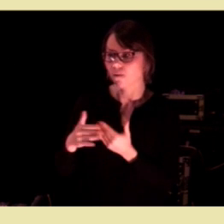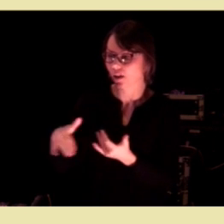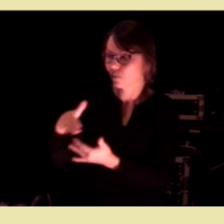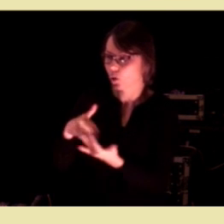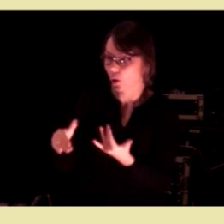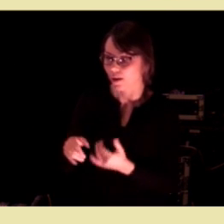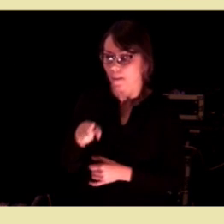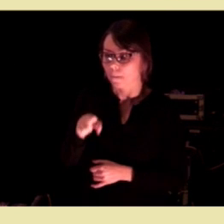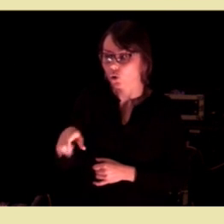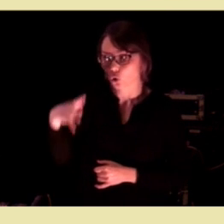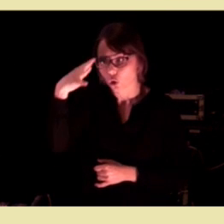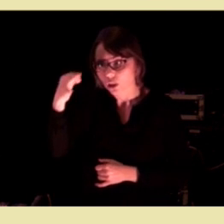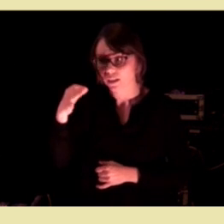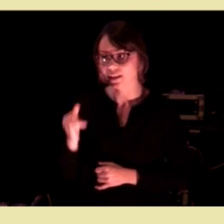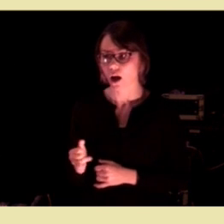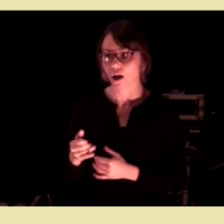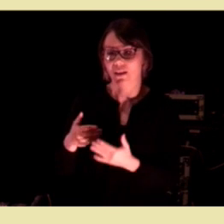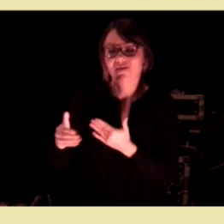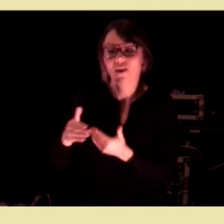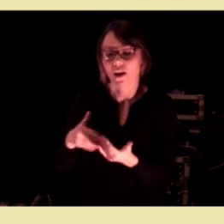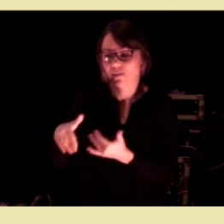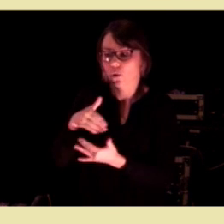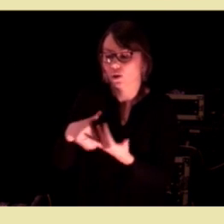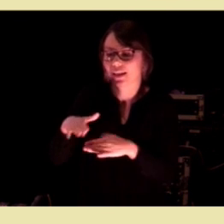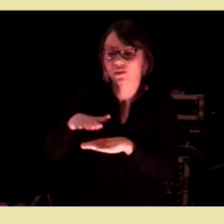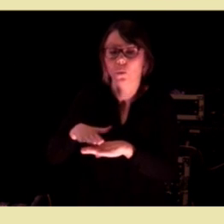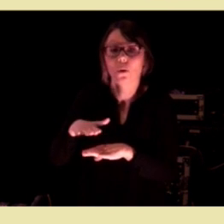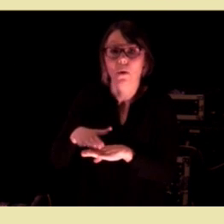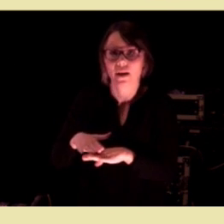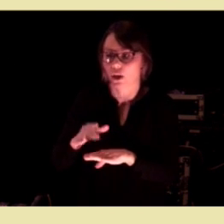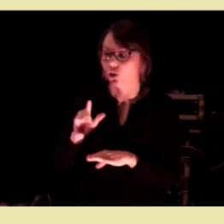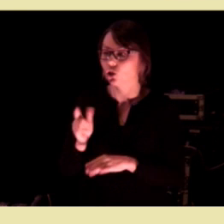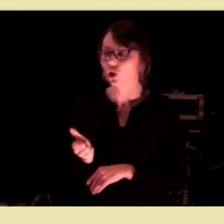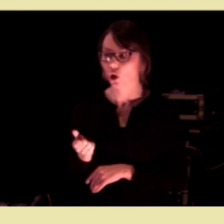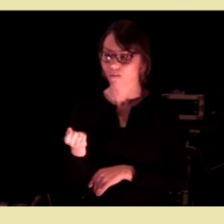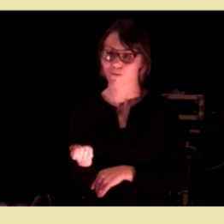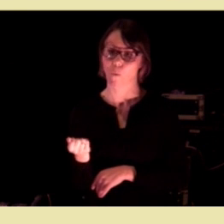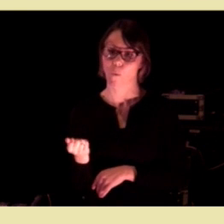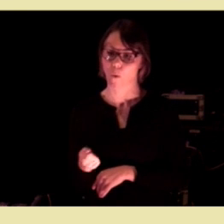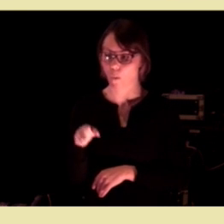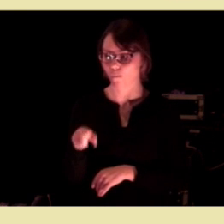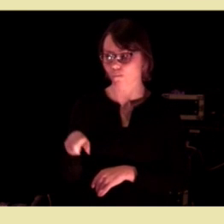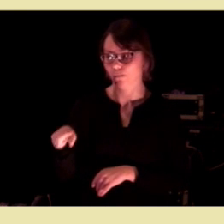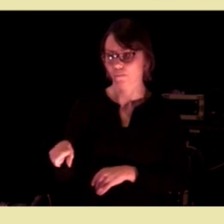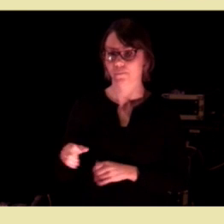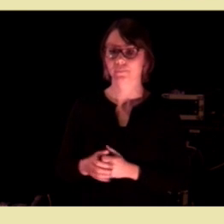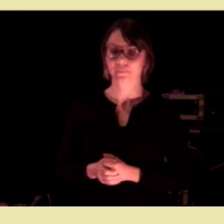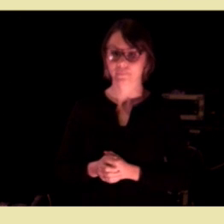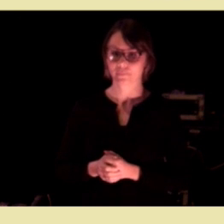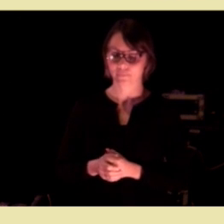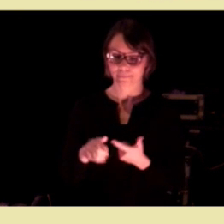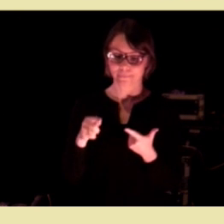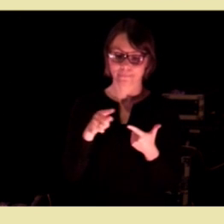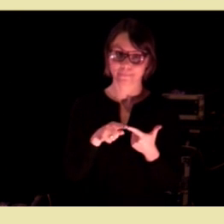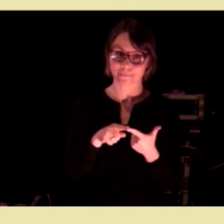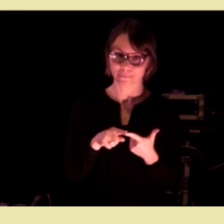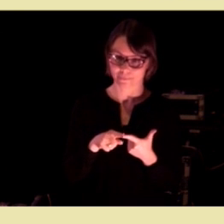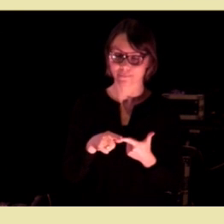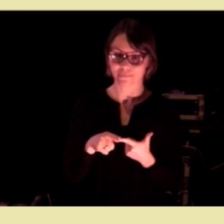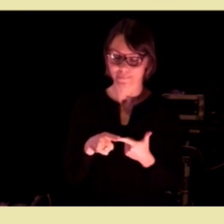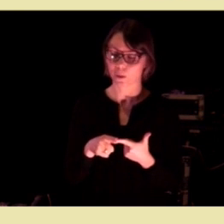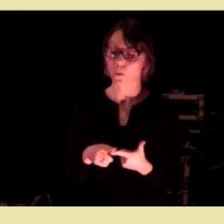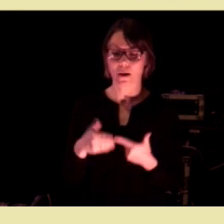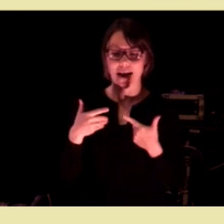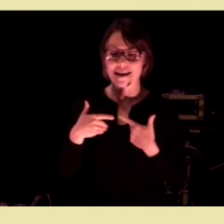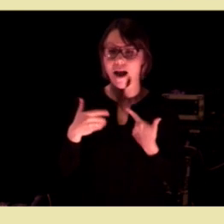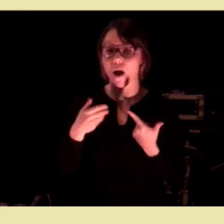dyktige folk, men fagmiljøene er sårbare fordi det er for få. Det andre trekket, det gleder meg,